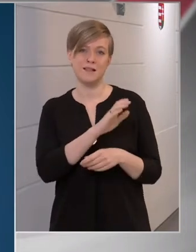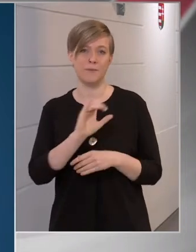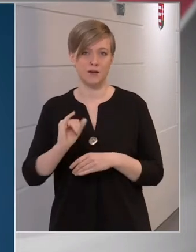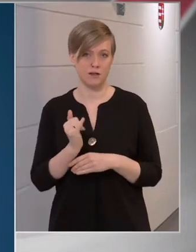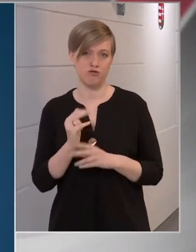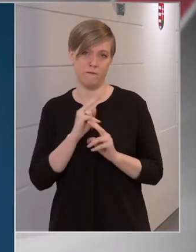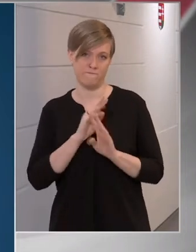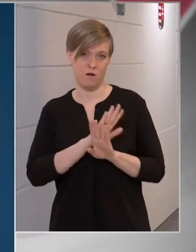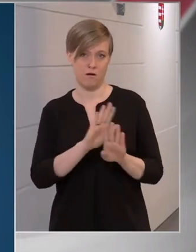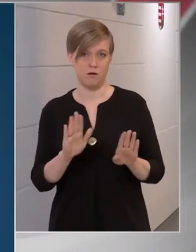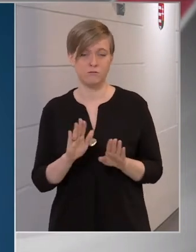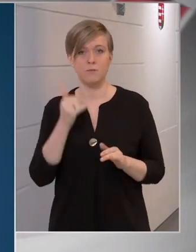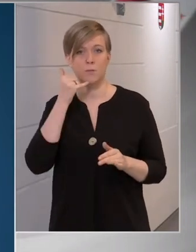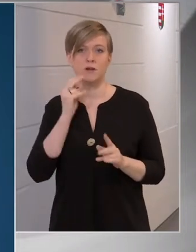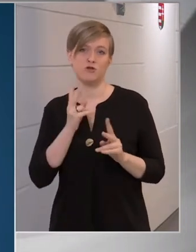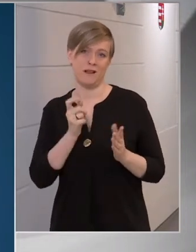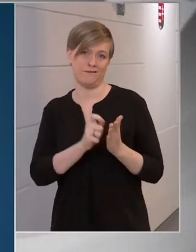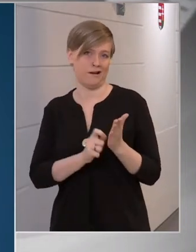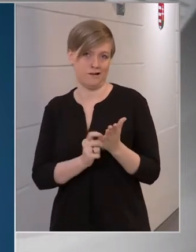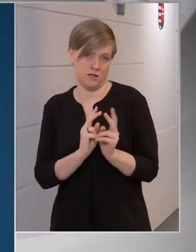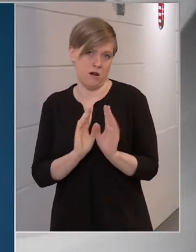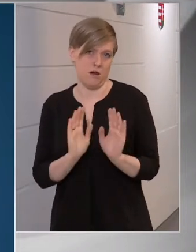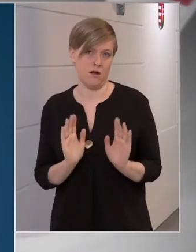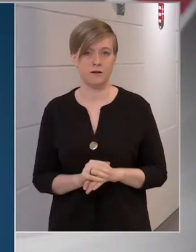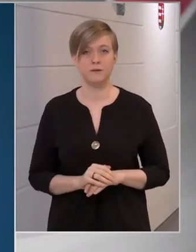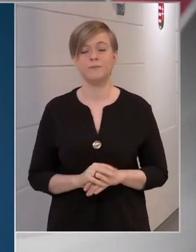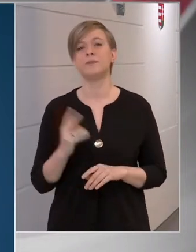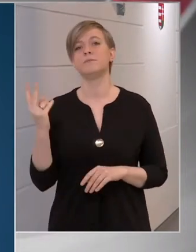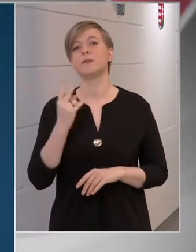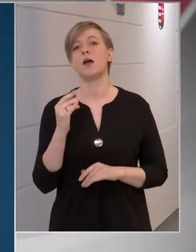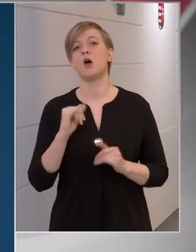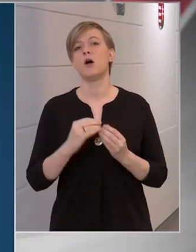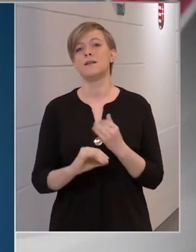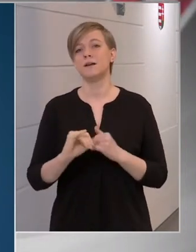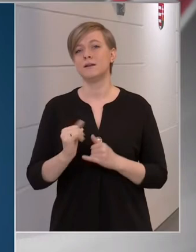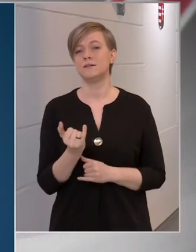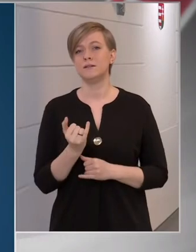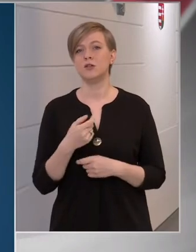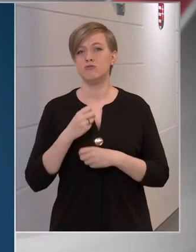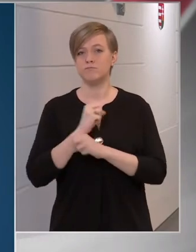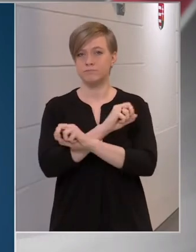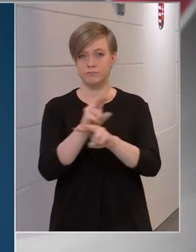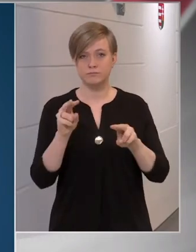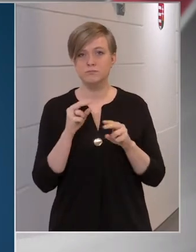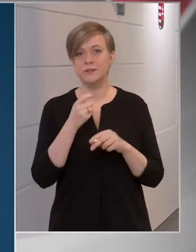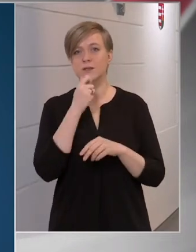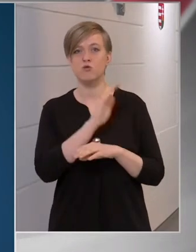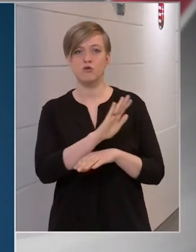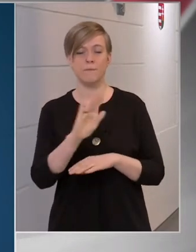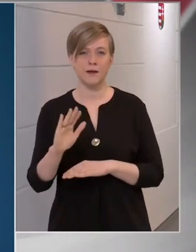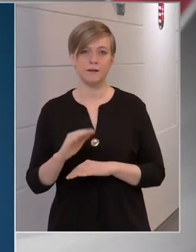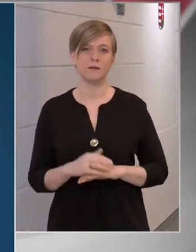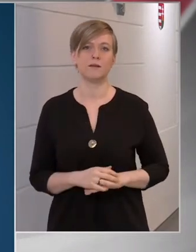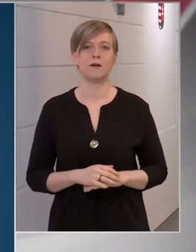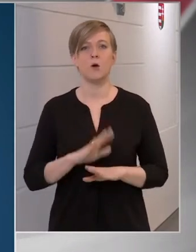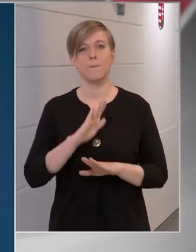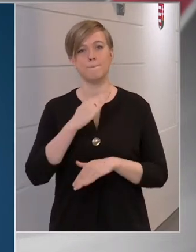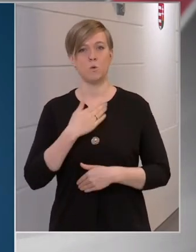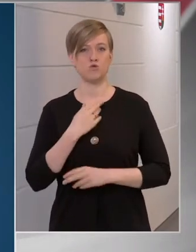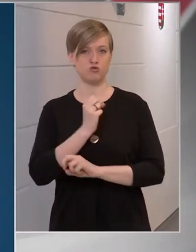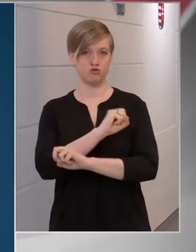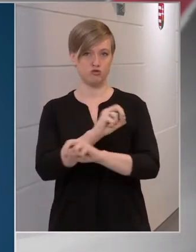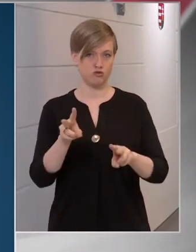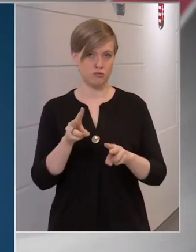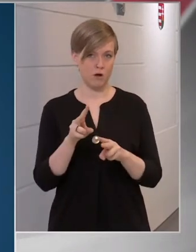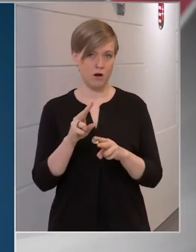rendelkezésre állnak, és majd mobilon is lehet regisztrálni, de természetesen azért is kézbesültöttük az idősebbeknek postai úton